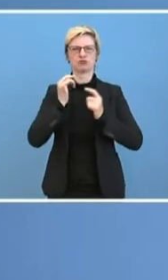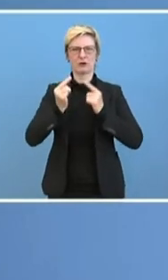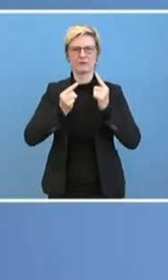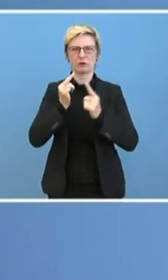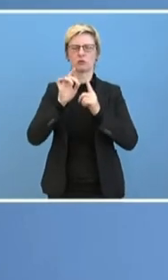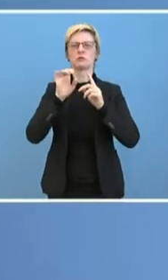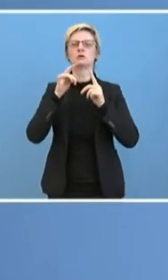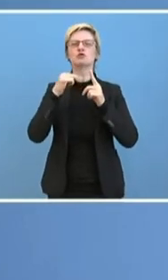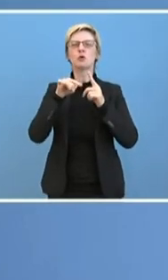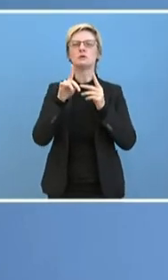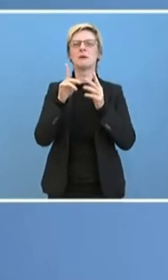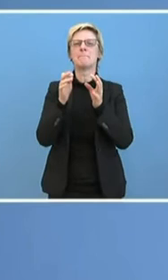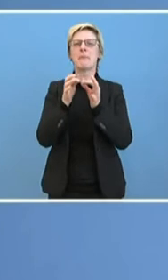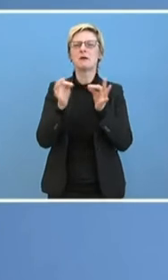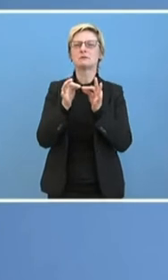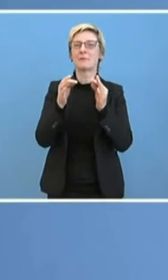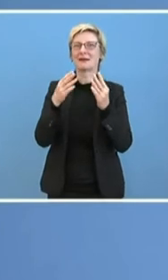Maßnahmen.